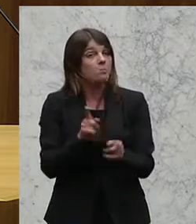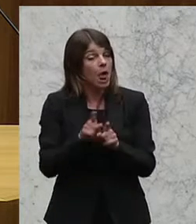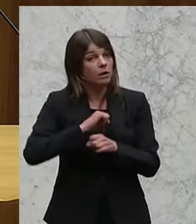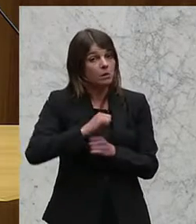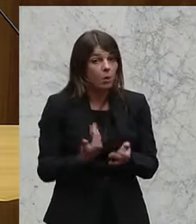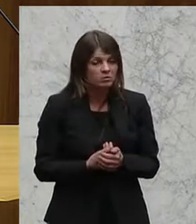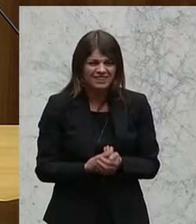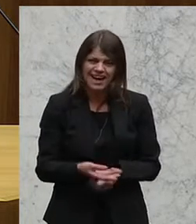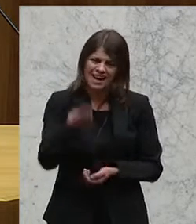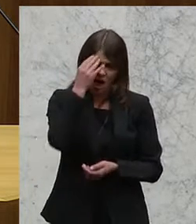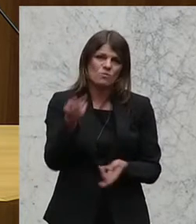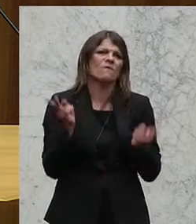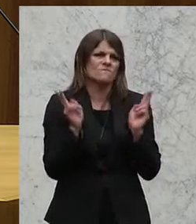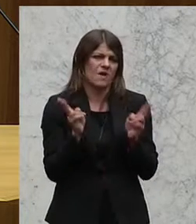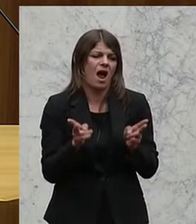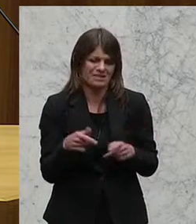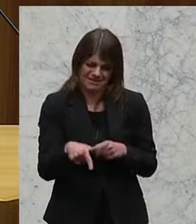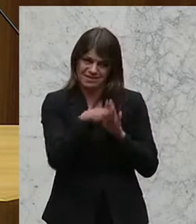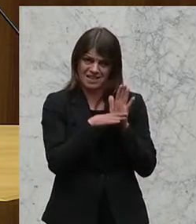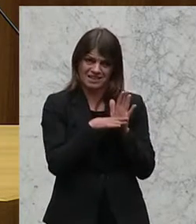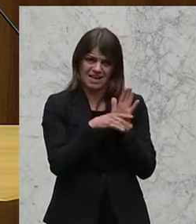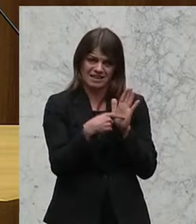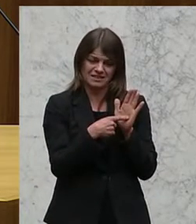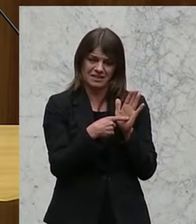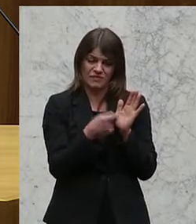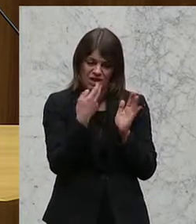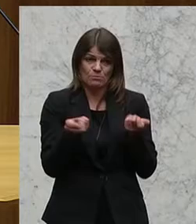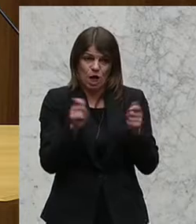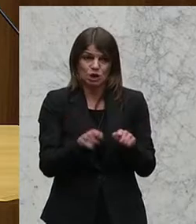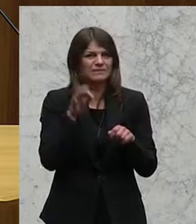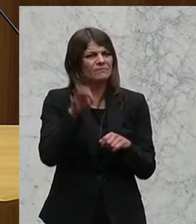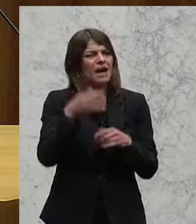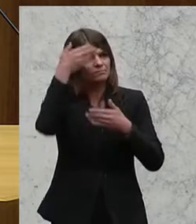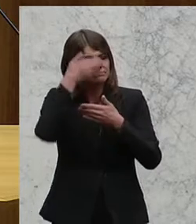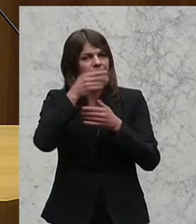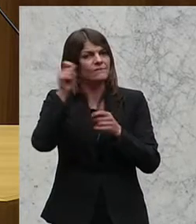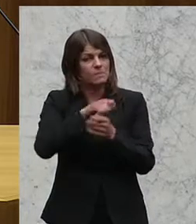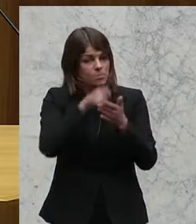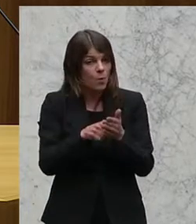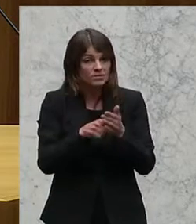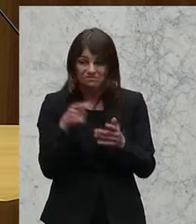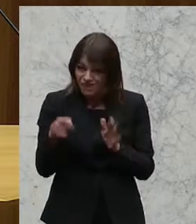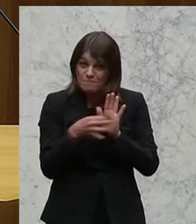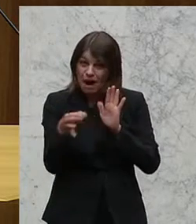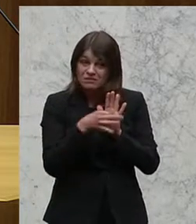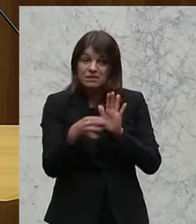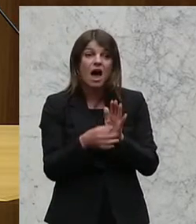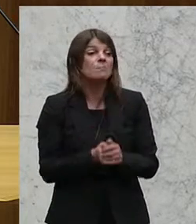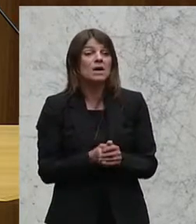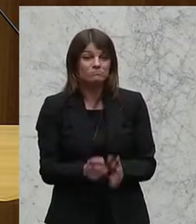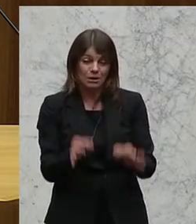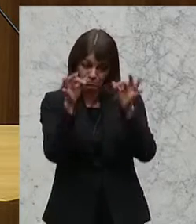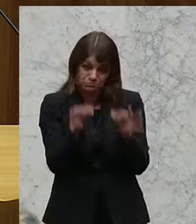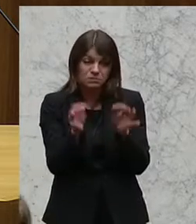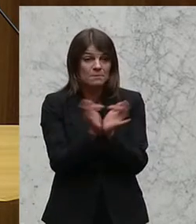Ja, glauben Sie wirklich, dass das heute zu beschließende Gesichtsverhüllungsgesetz eine Maßnahme ist, ein